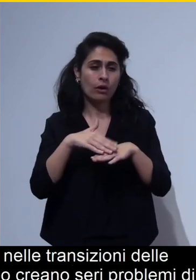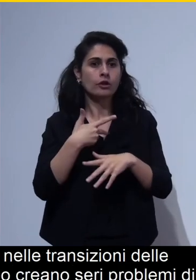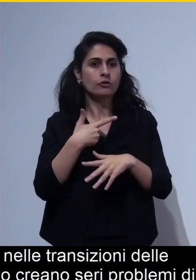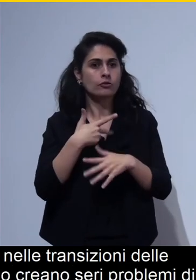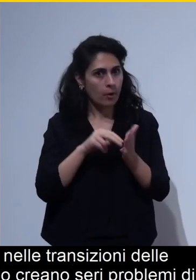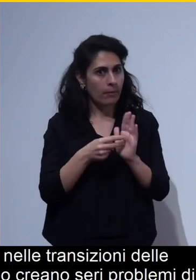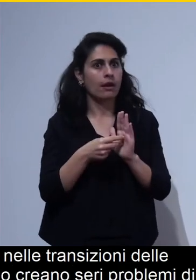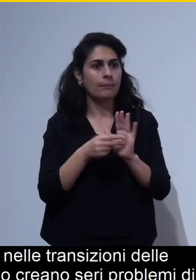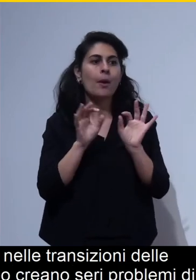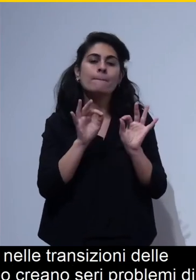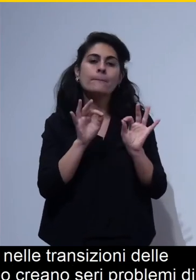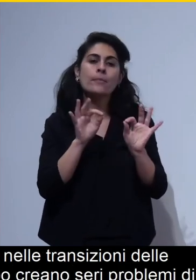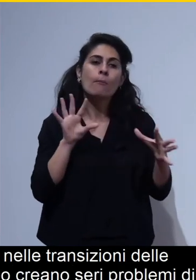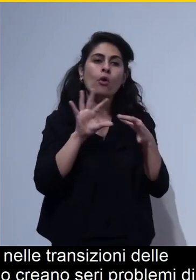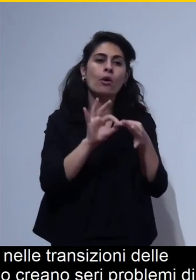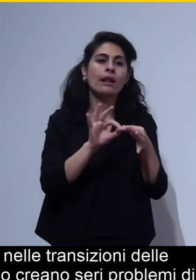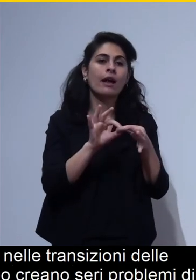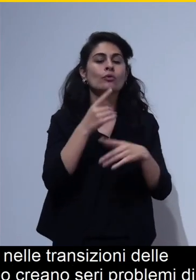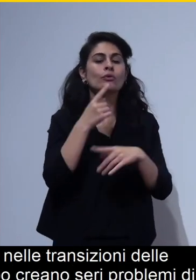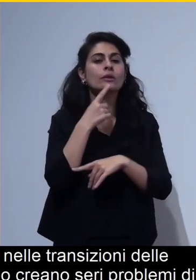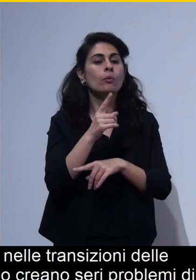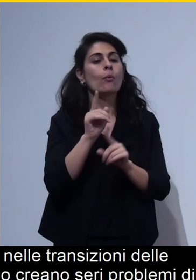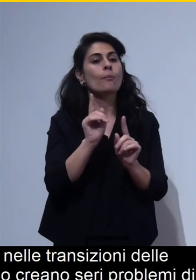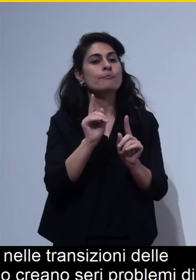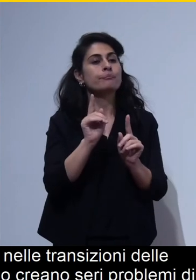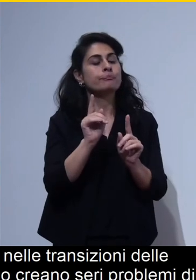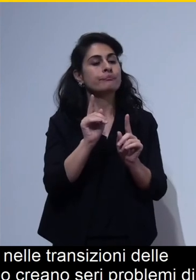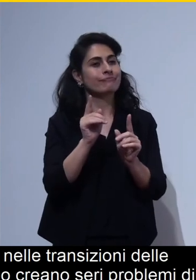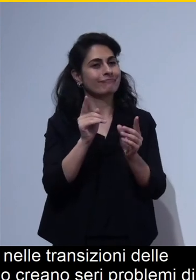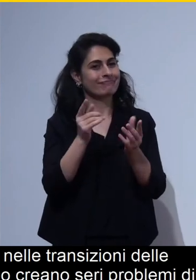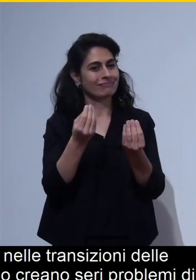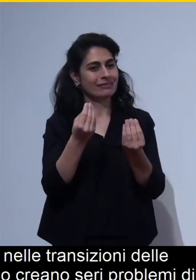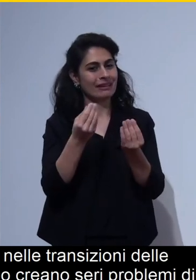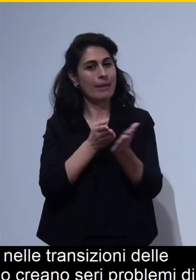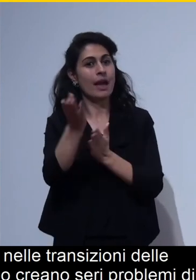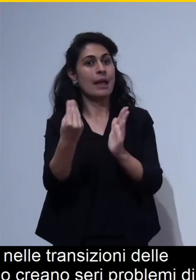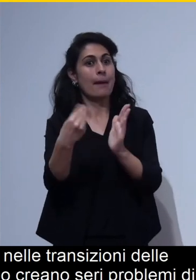fruizione della presentazione dall'applicazione.